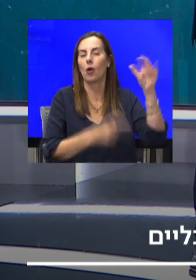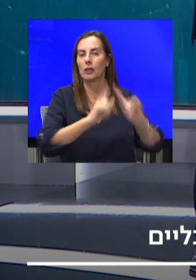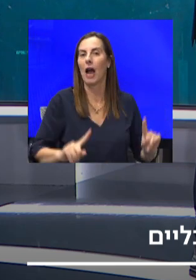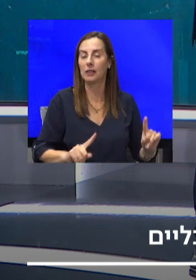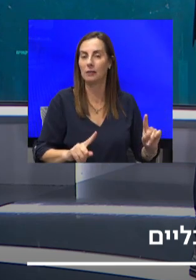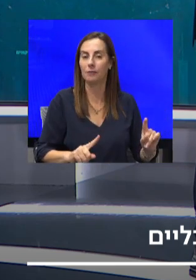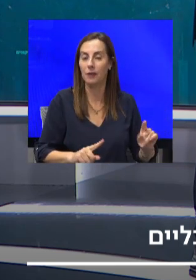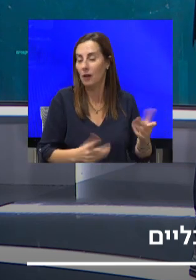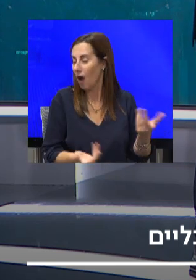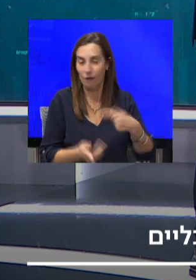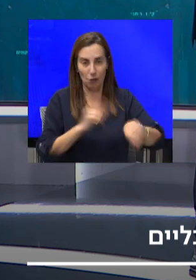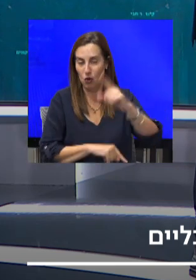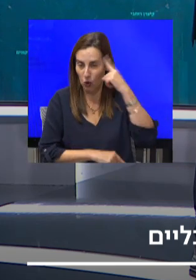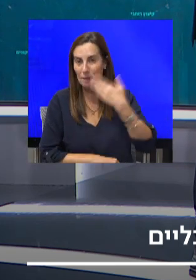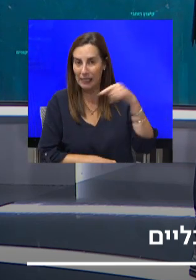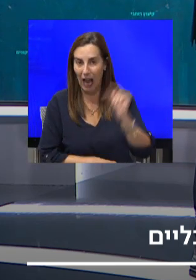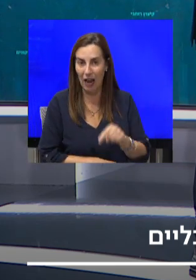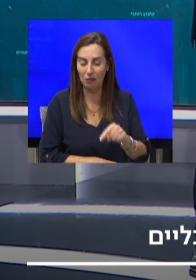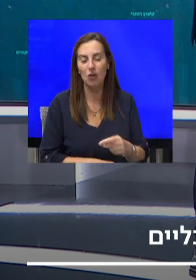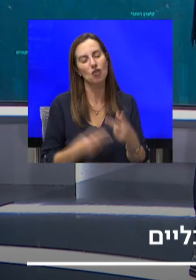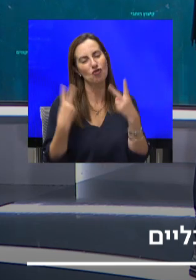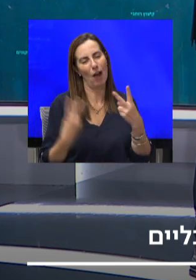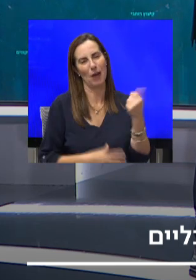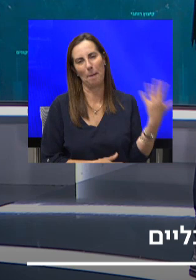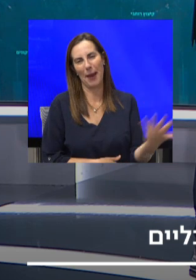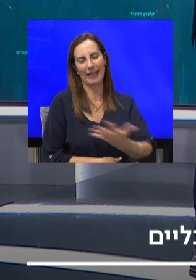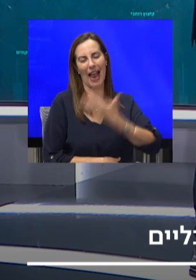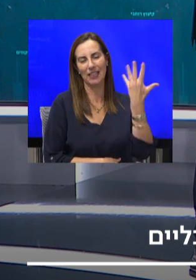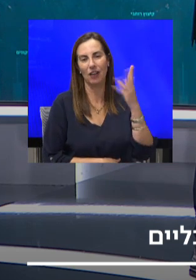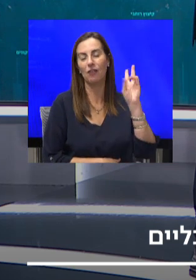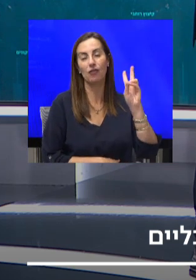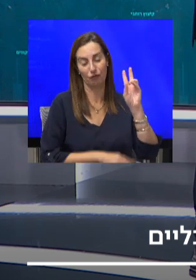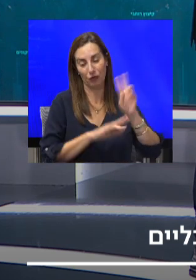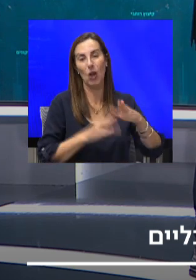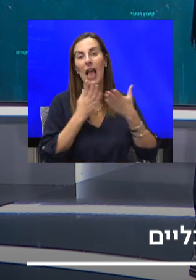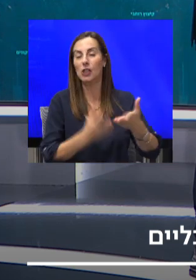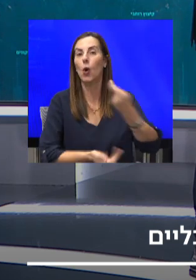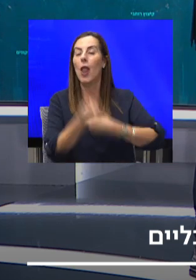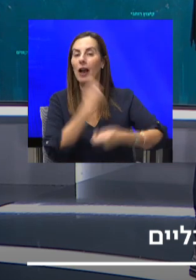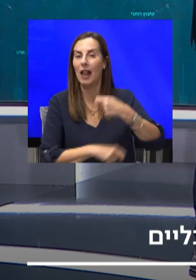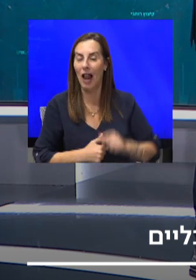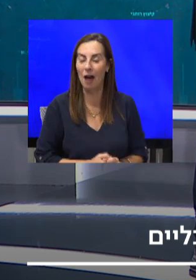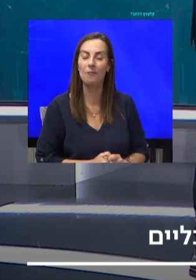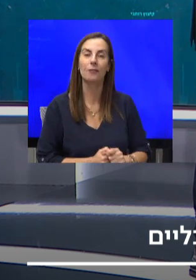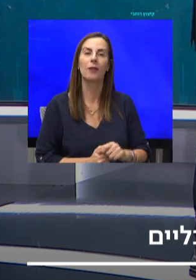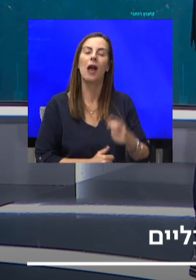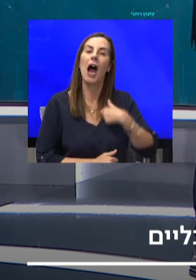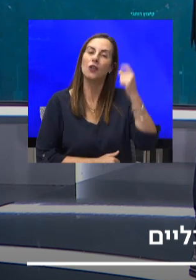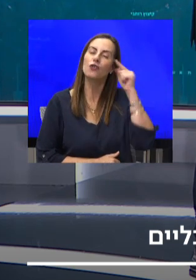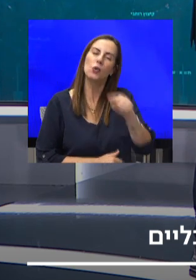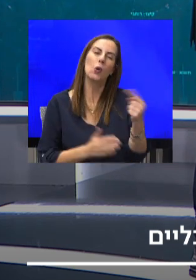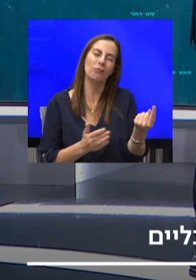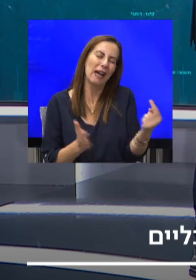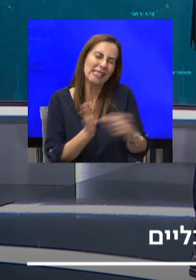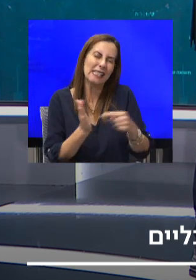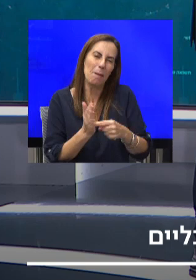מכירים בישראל, שווים הרבה מאוד כסף ויכולים להביא תרומה גדולה אלה כלכלת לבנון. אני יכול רק להניח שזאת אולי מוטיבציה חשובה מבחינתה